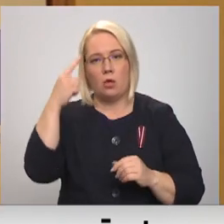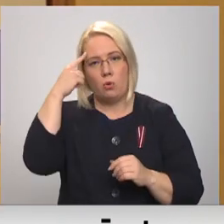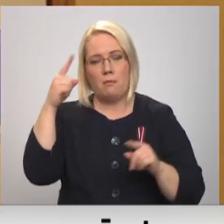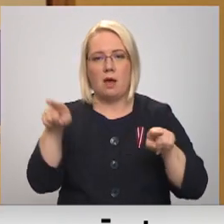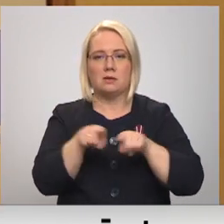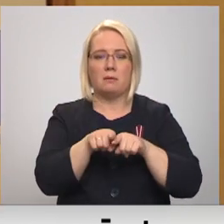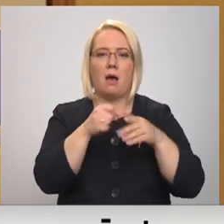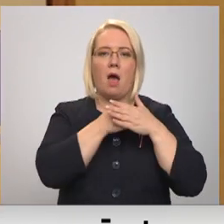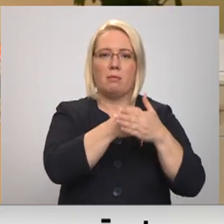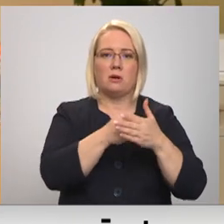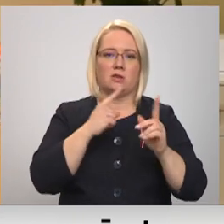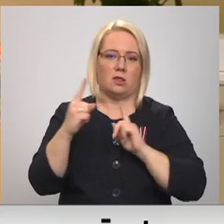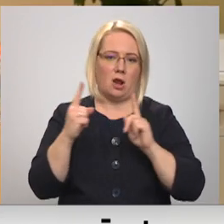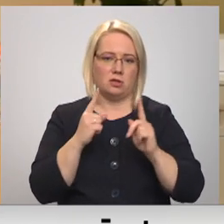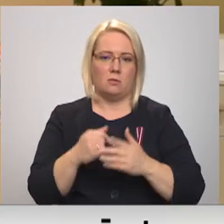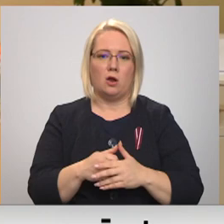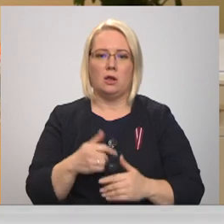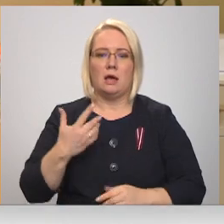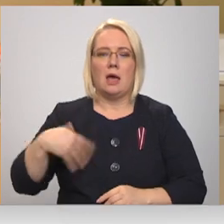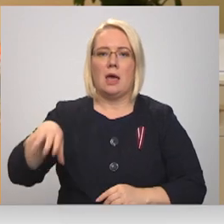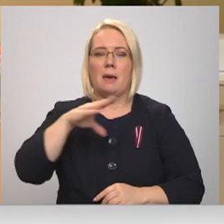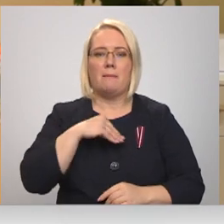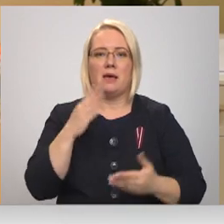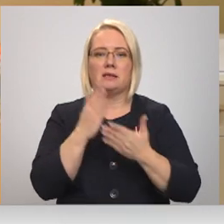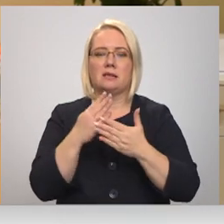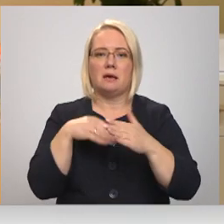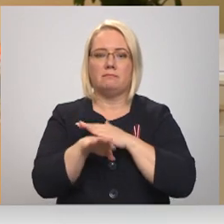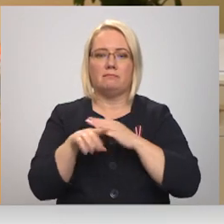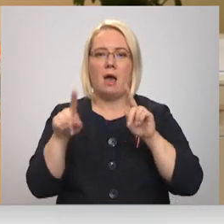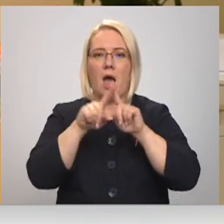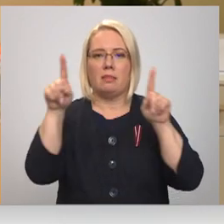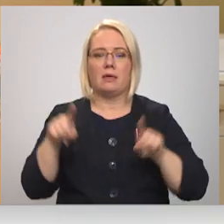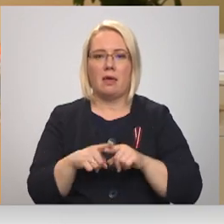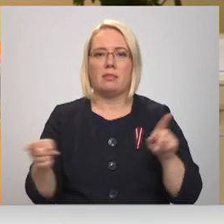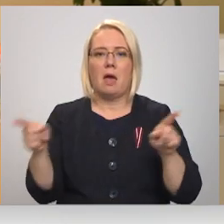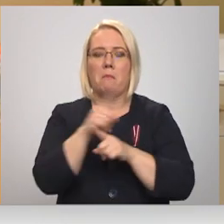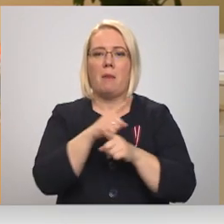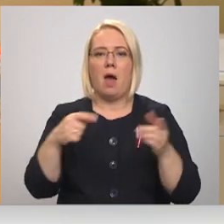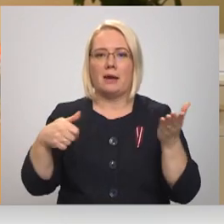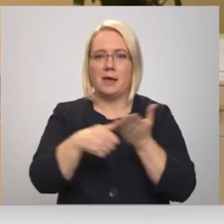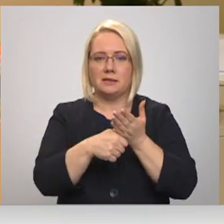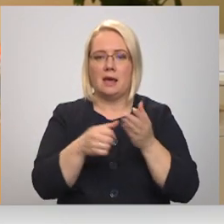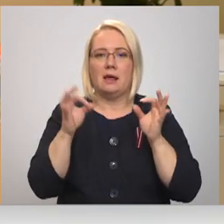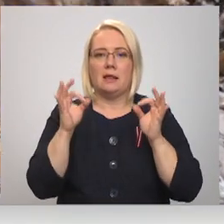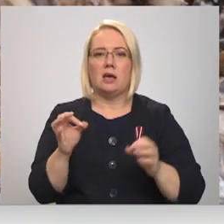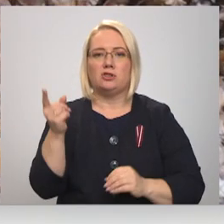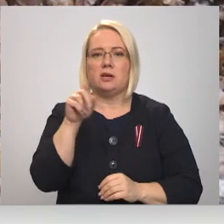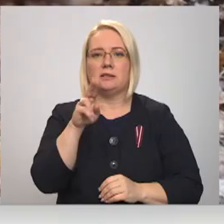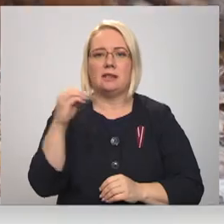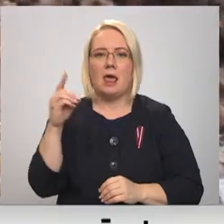atbalstu ar transportu. Mēs esam izrukāju šīs anketīnas pārreģistrācijai. Tieši nepalējums pēc iesakam